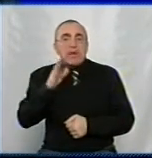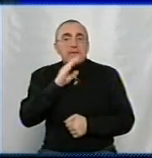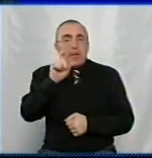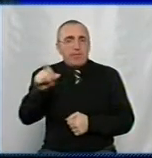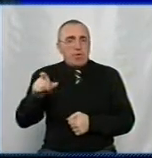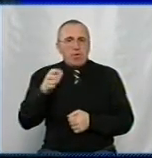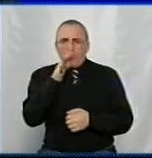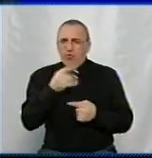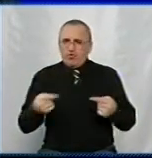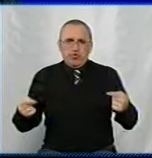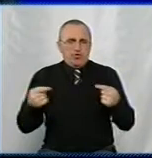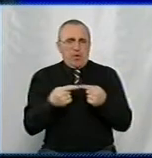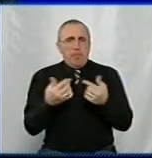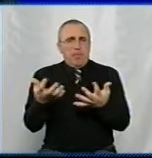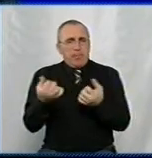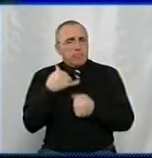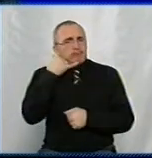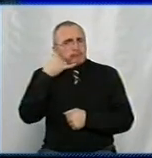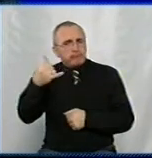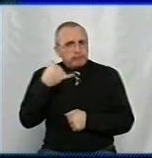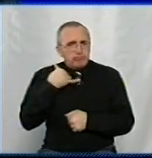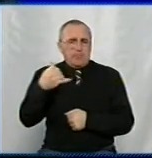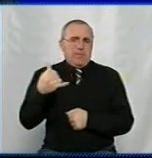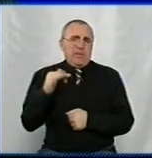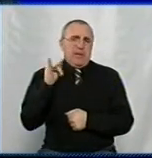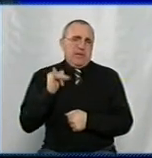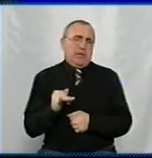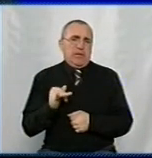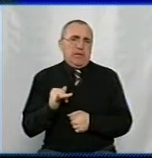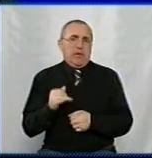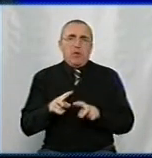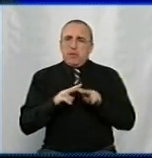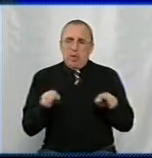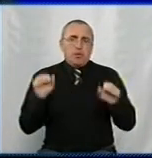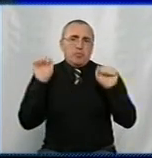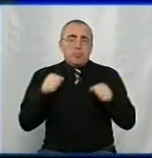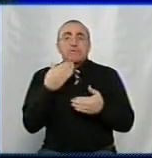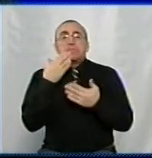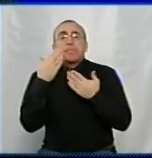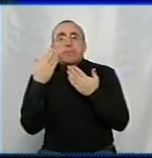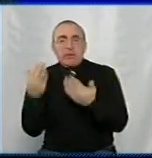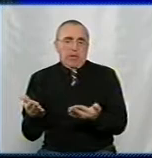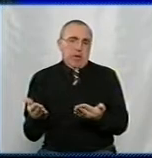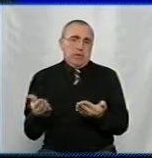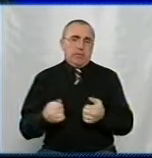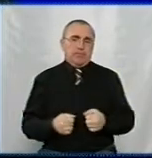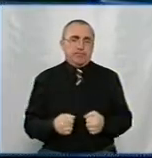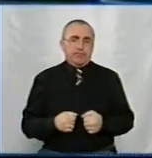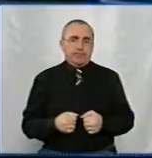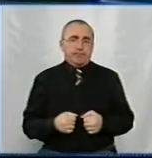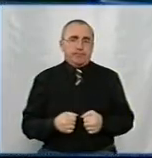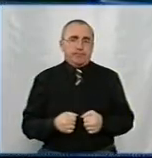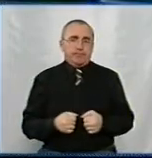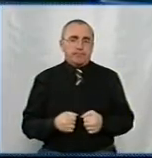своєчасно приймають дзвінки. І теж можна спитати. Ну,